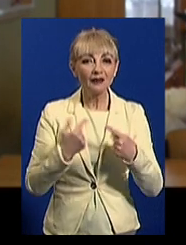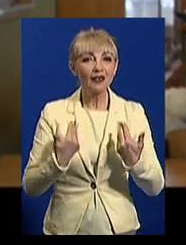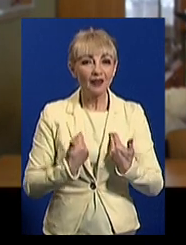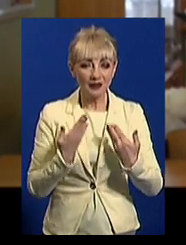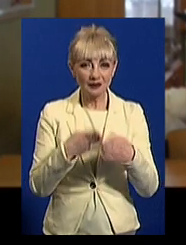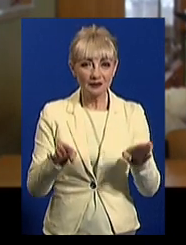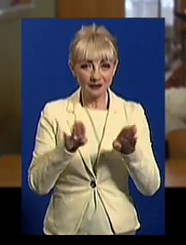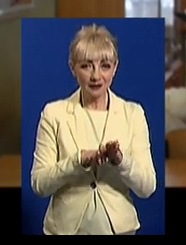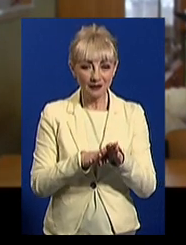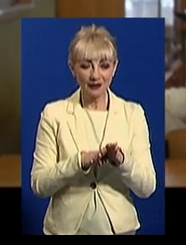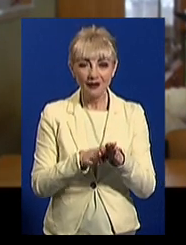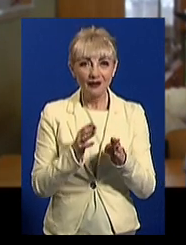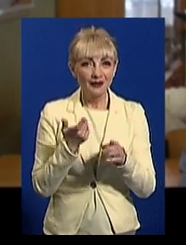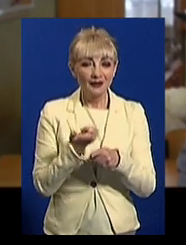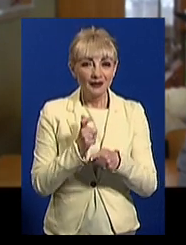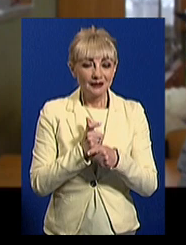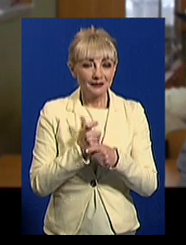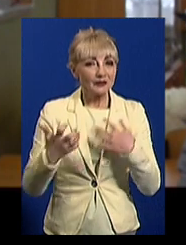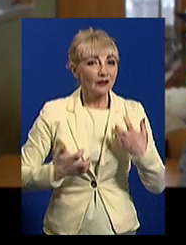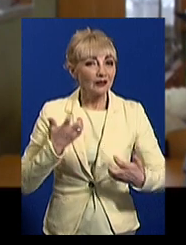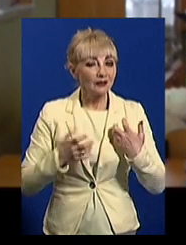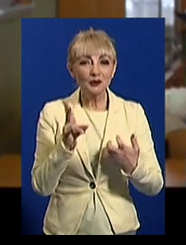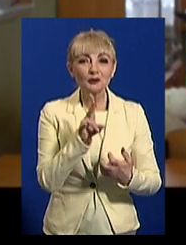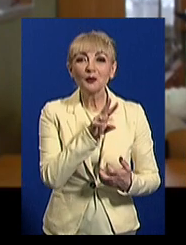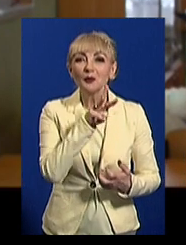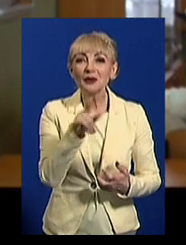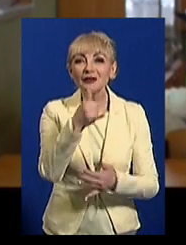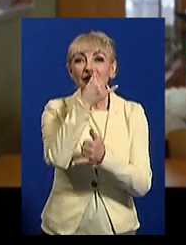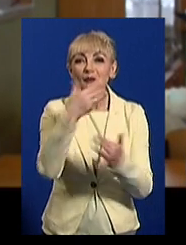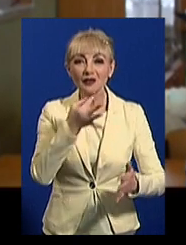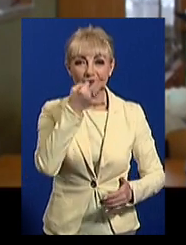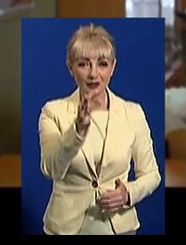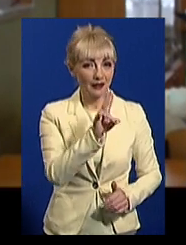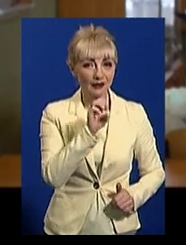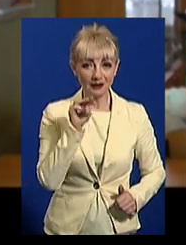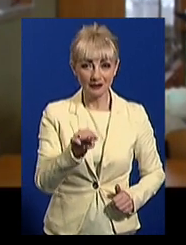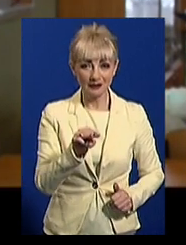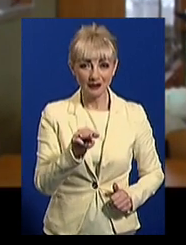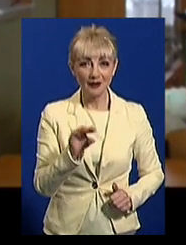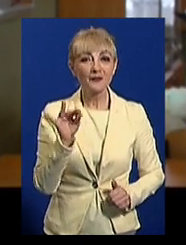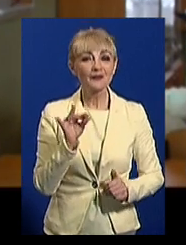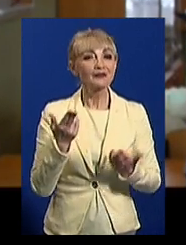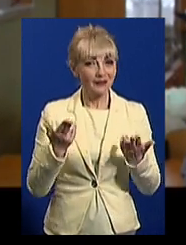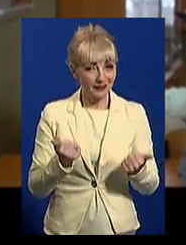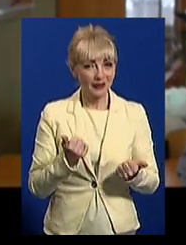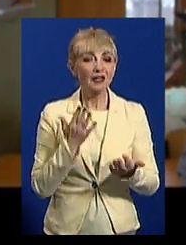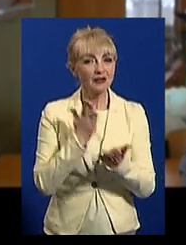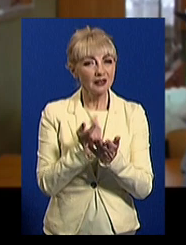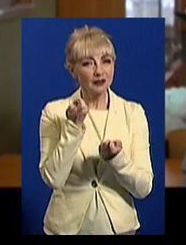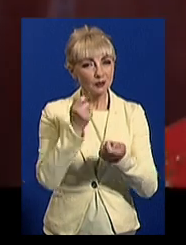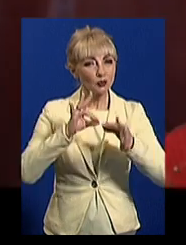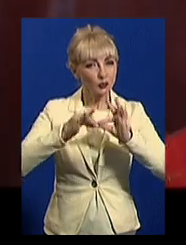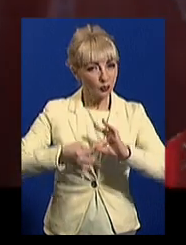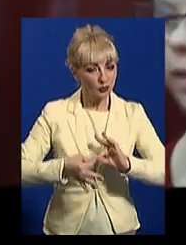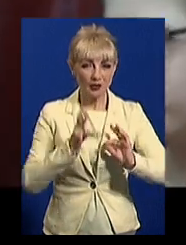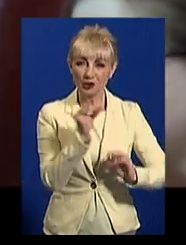торкнуло, що ми не змогли їй сказати «ні». Так, певні складності є, ніхто